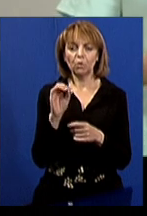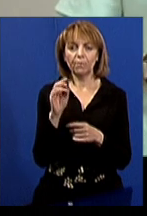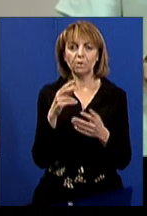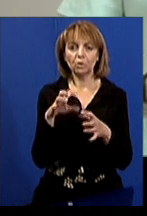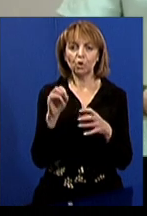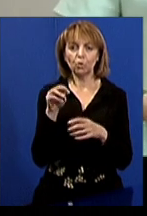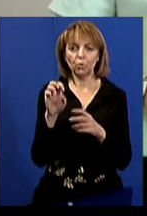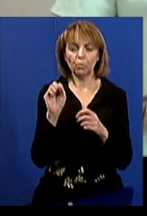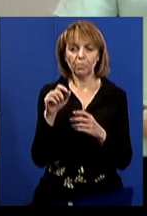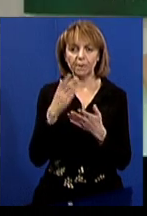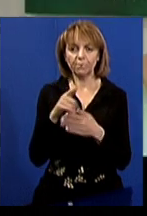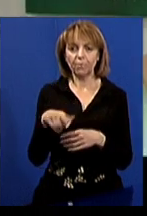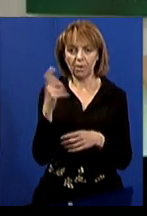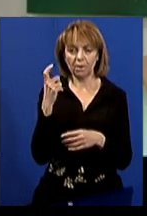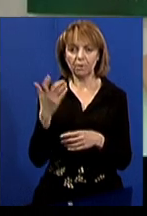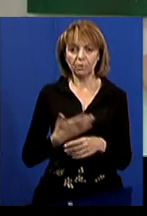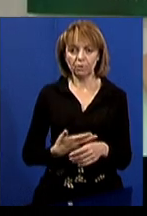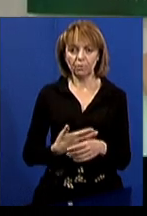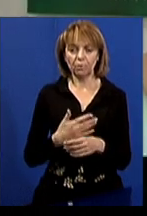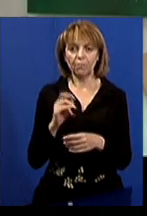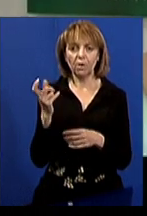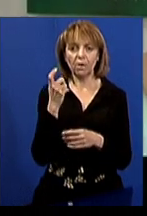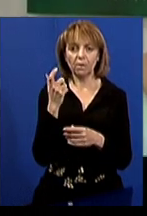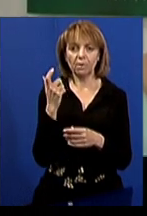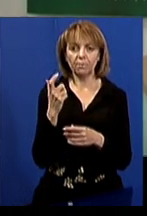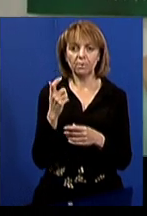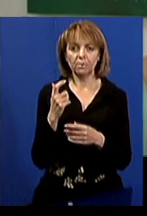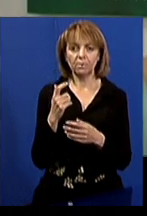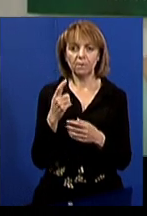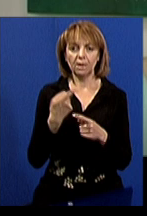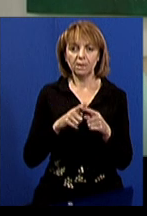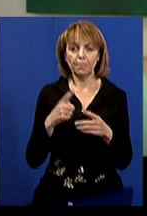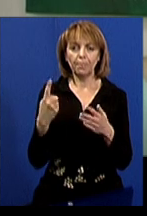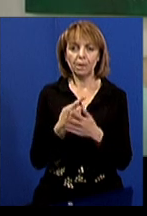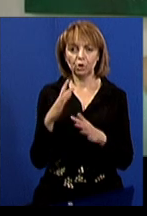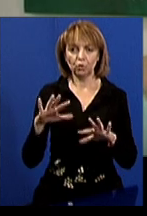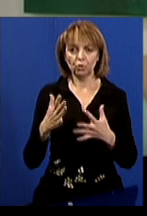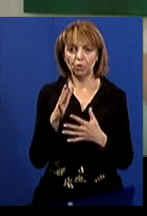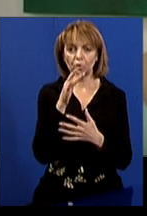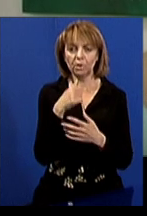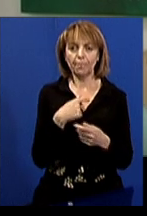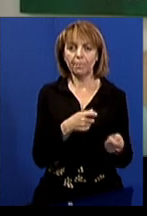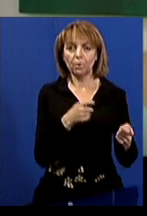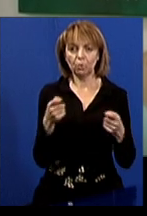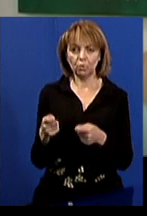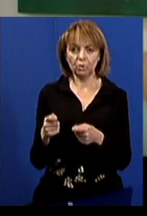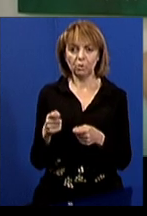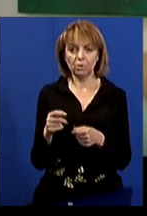водяться на території Харківщини. «У Харкові це перший случай, коли нам приносять